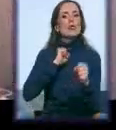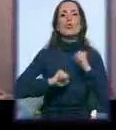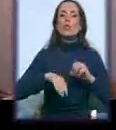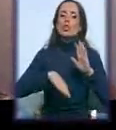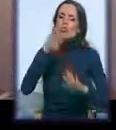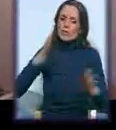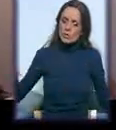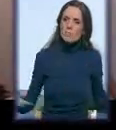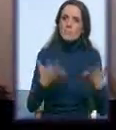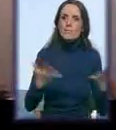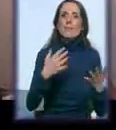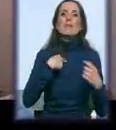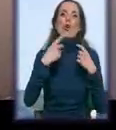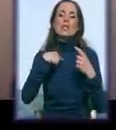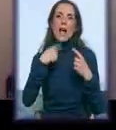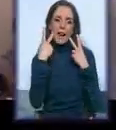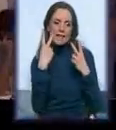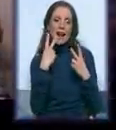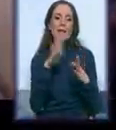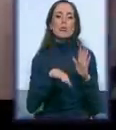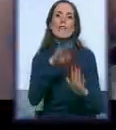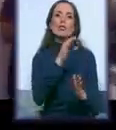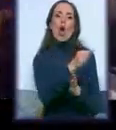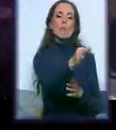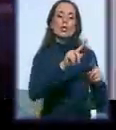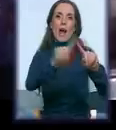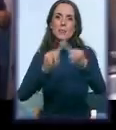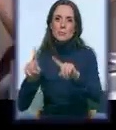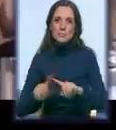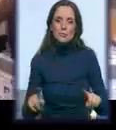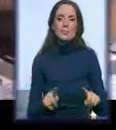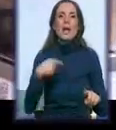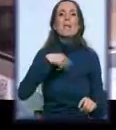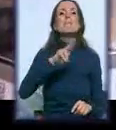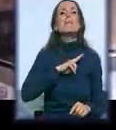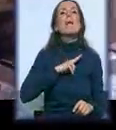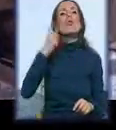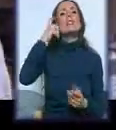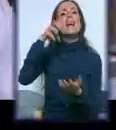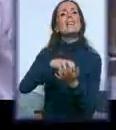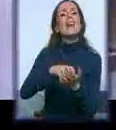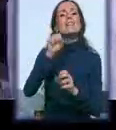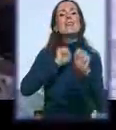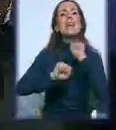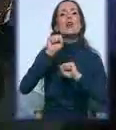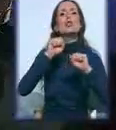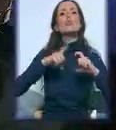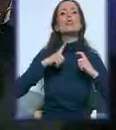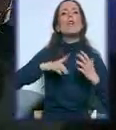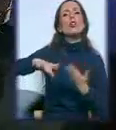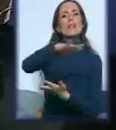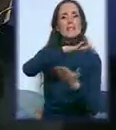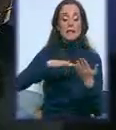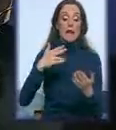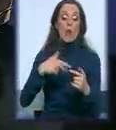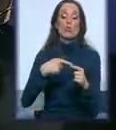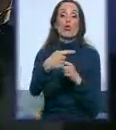nekoliko opština, da resorno budu. Naprimjer, imamo mi sekretarijat zaštitu životne sredine koji će uskoro raspisati konkurs za udruženja.